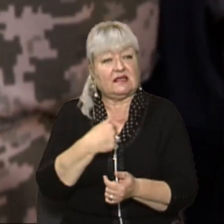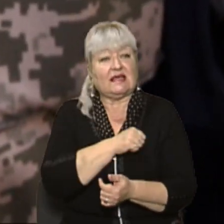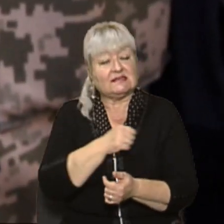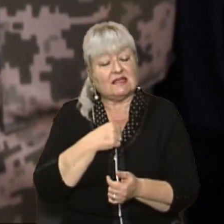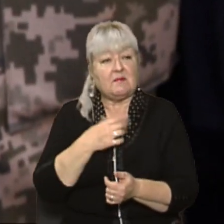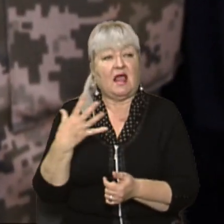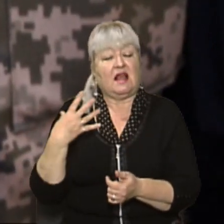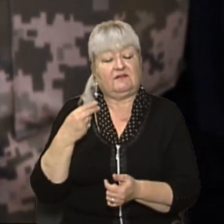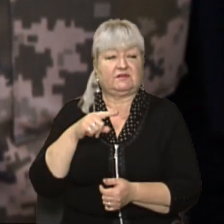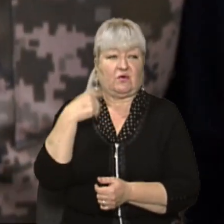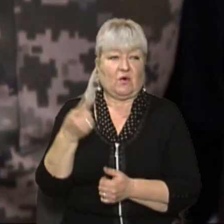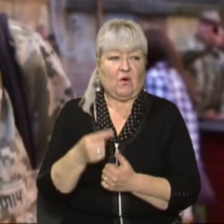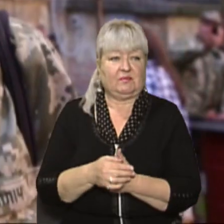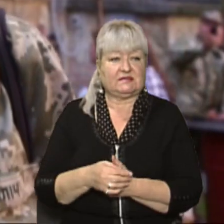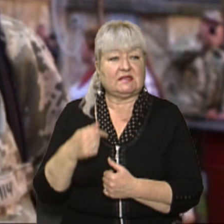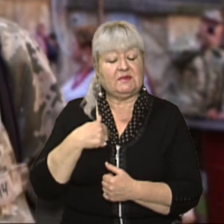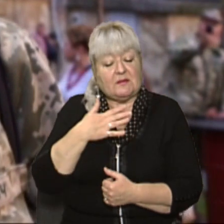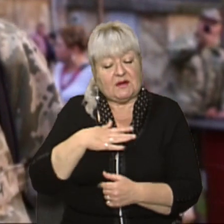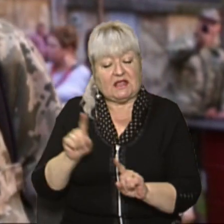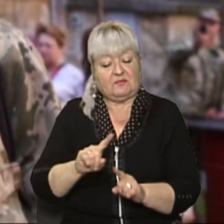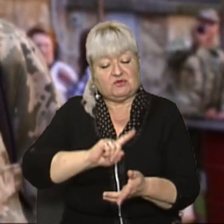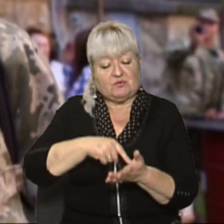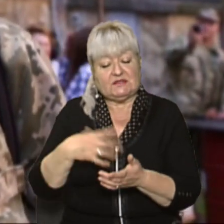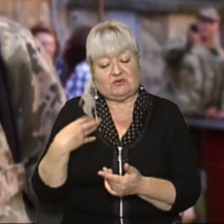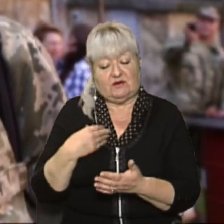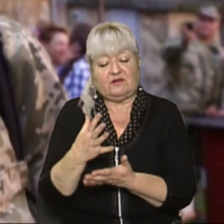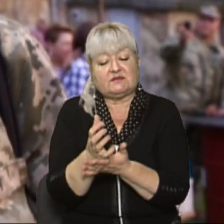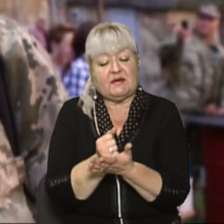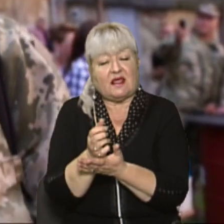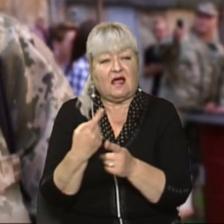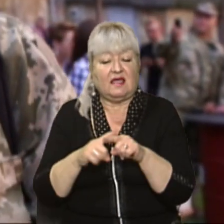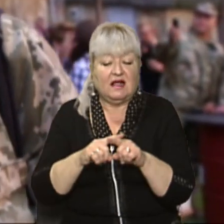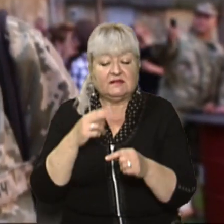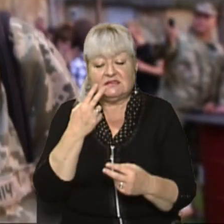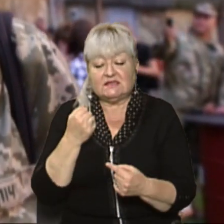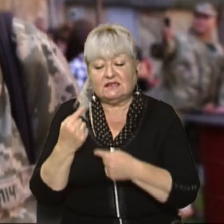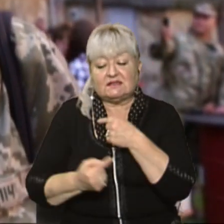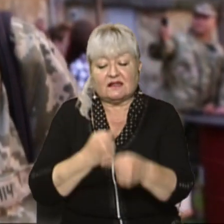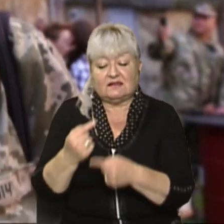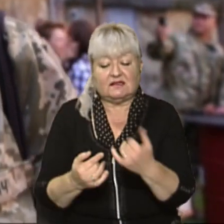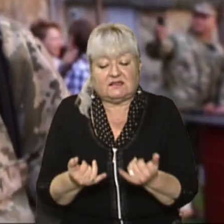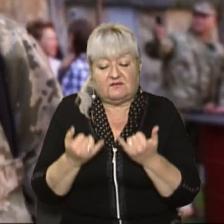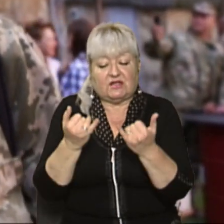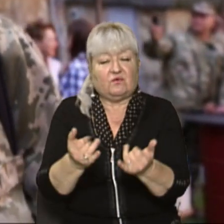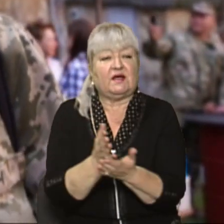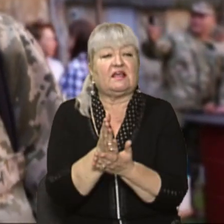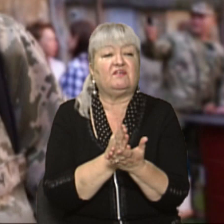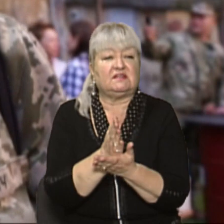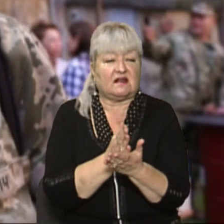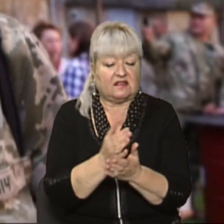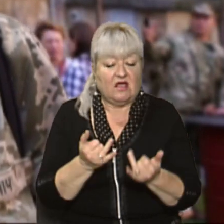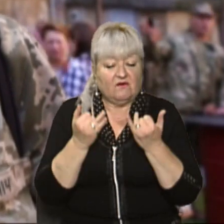області. Мені приємно, що місто Львів зберігає ті традиції вшанування ветеранів, вшанування тих,